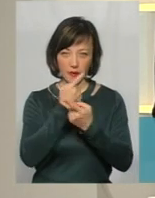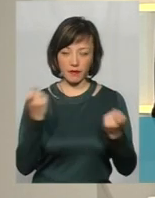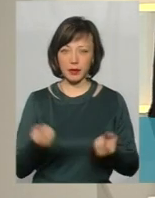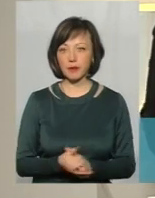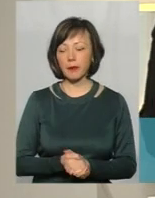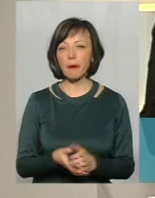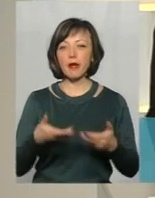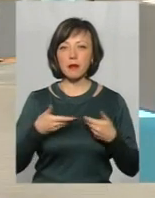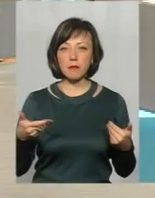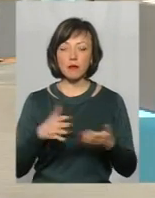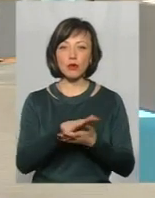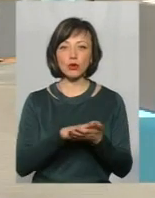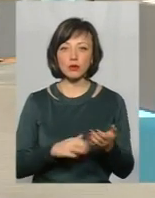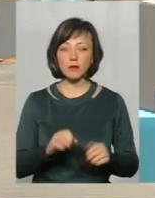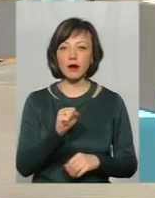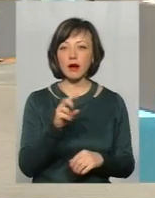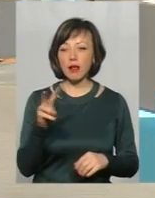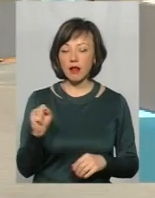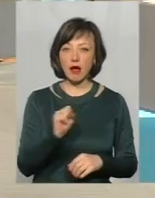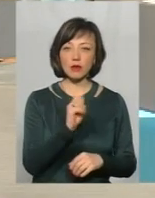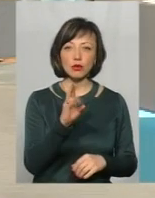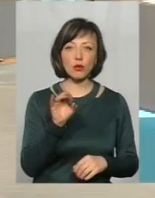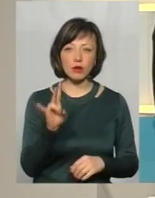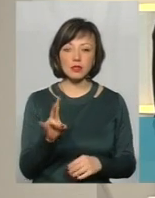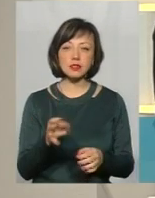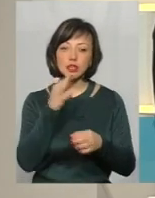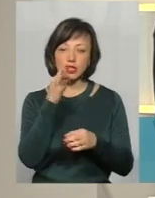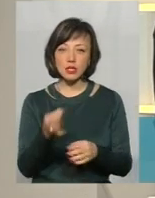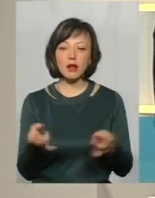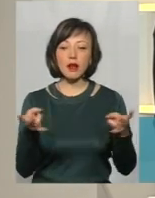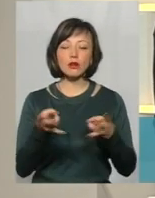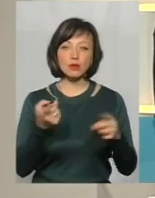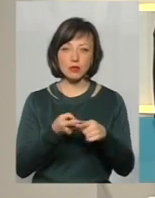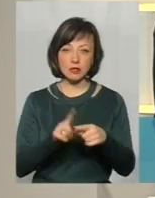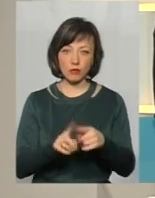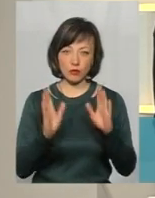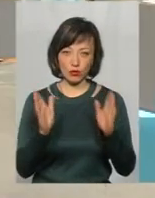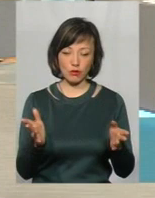А ми продовжуємо. Отож, пані Алла, пан Антон, скажіть, а для чого ці правки взагалі були потрібні?